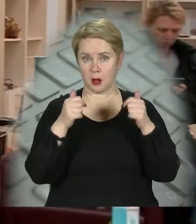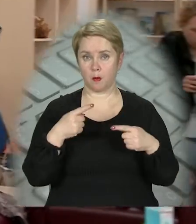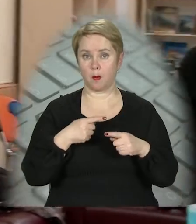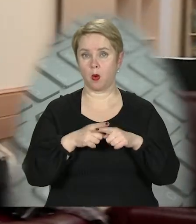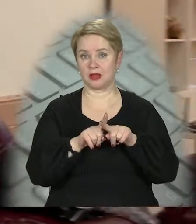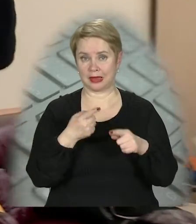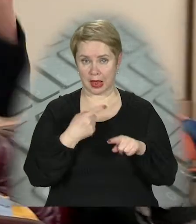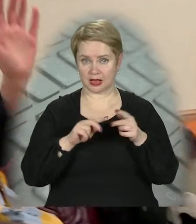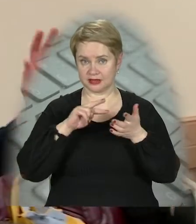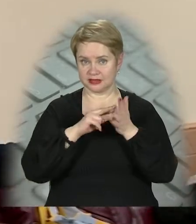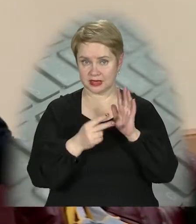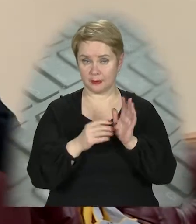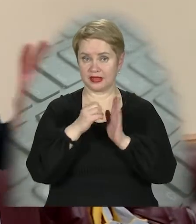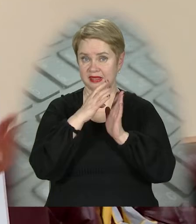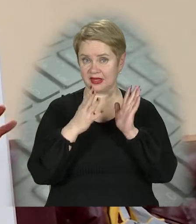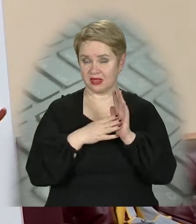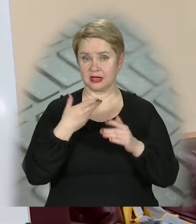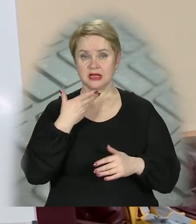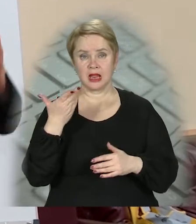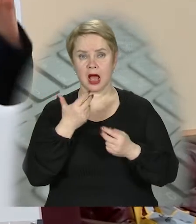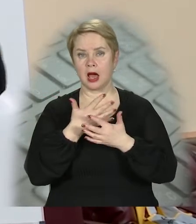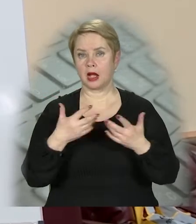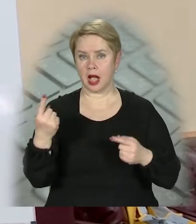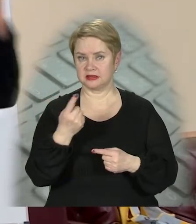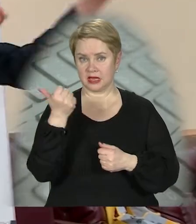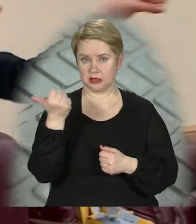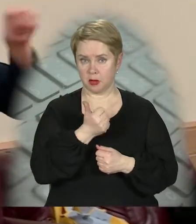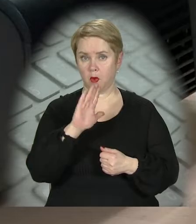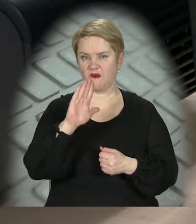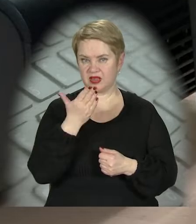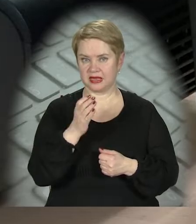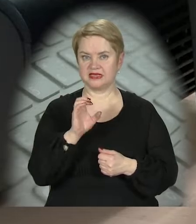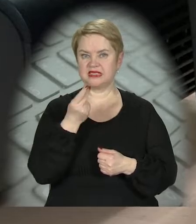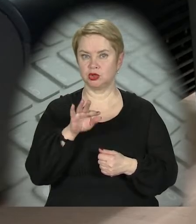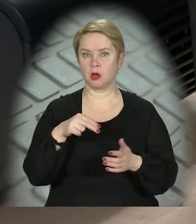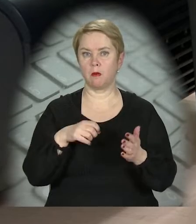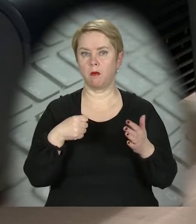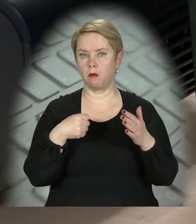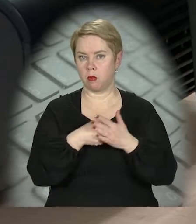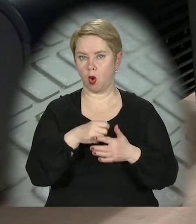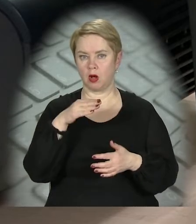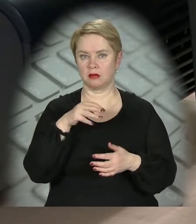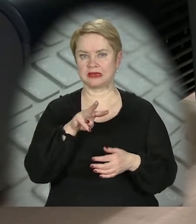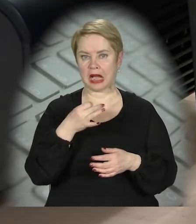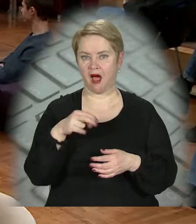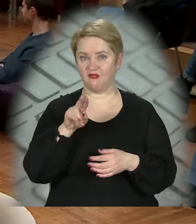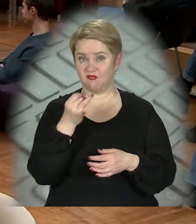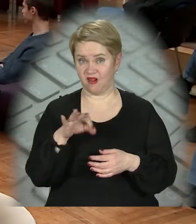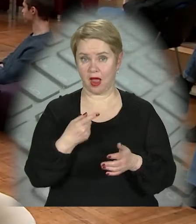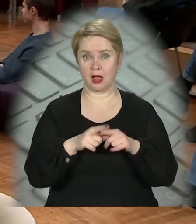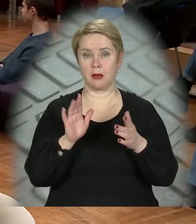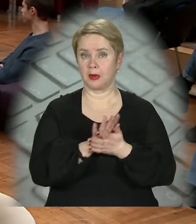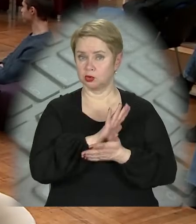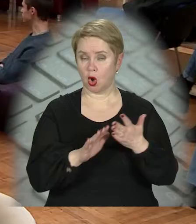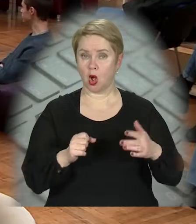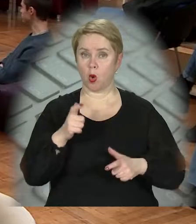політехніки. Заплановано 19 лекцій раз на тиждень, по вівторках – січня по травень. Навчання безкоштовне, але